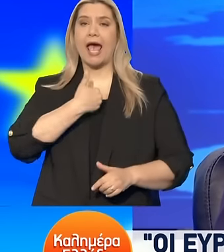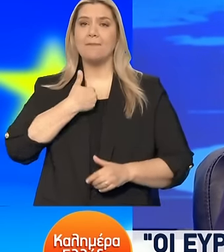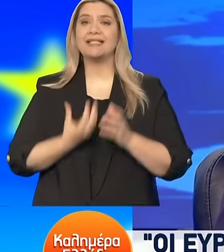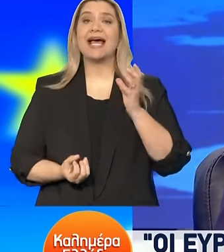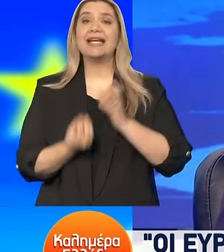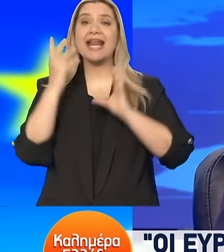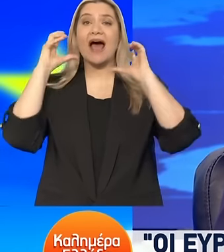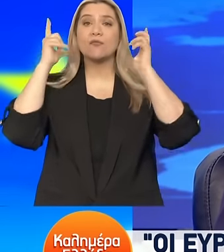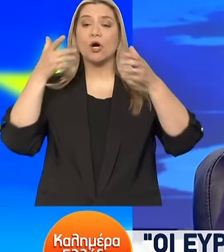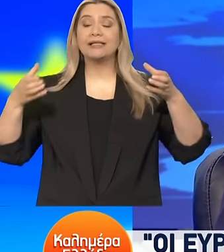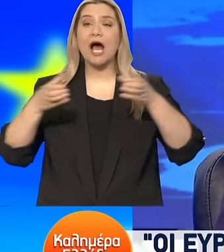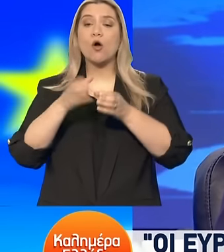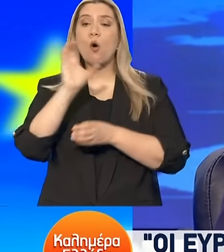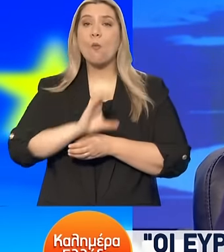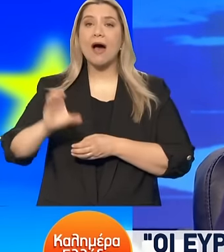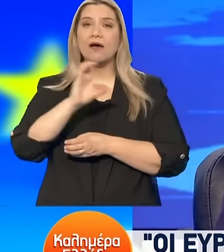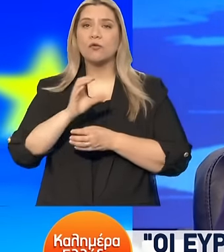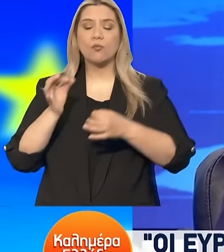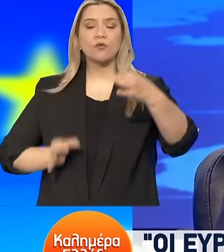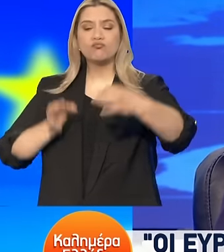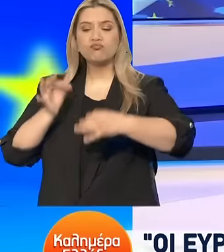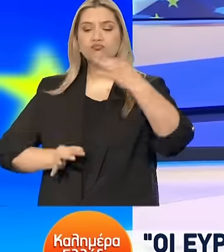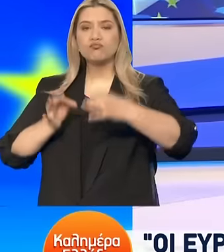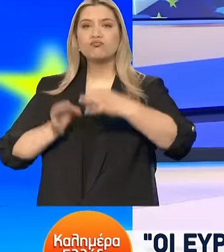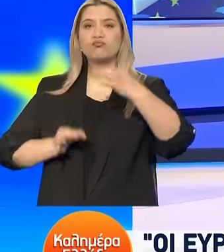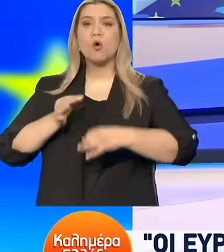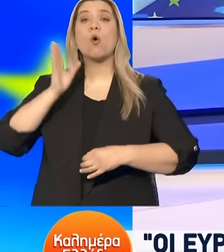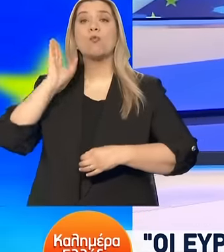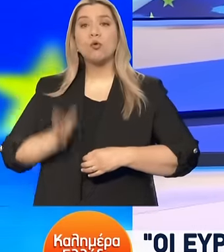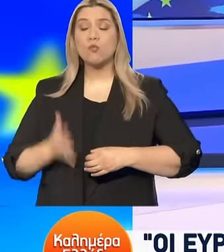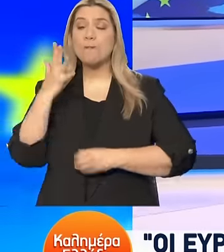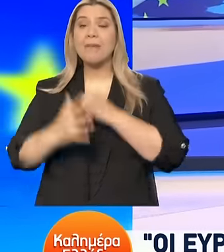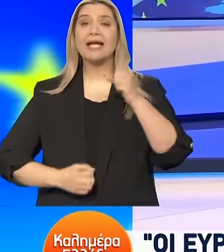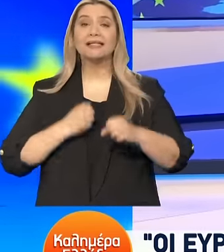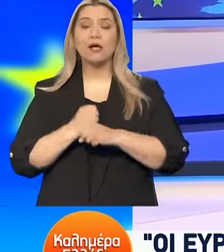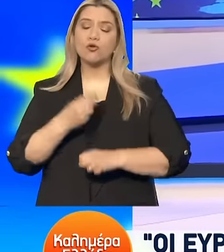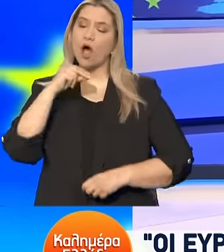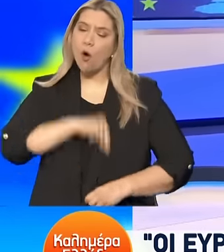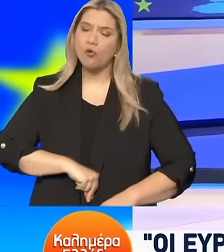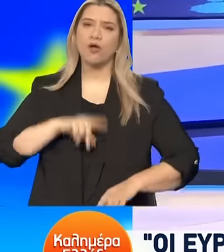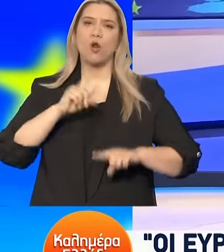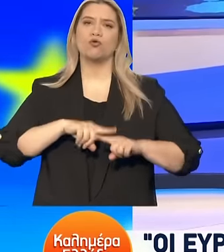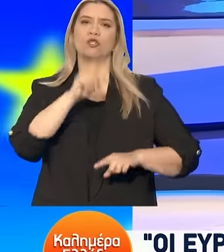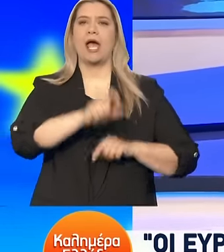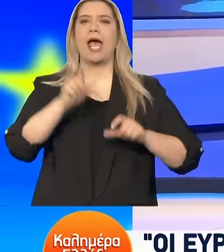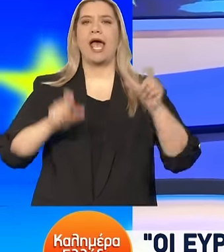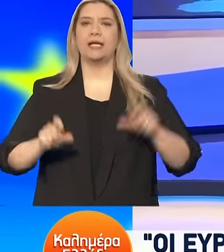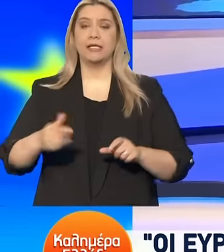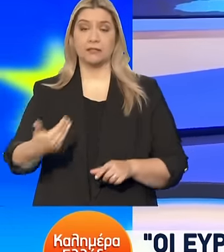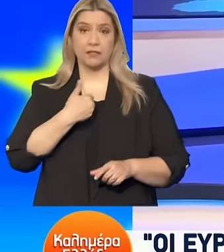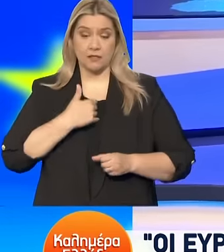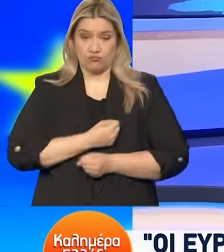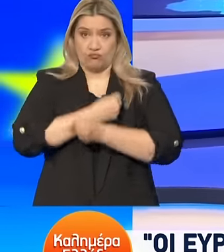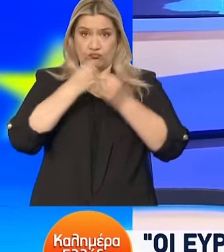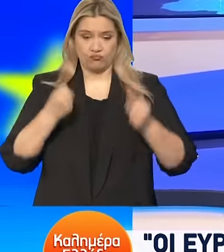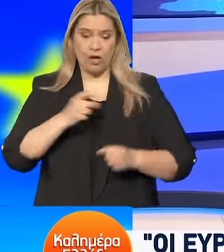αποδείξει ότι μπορούμε να διαπραγματευτούμε στην Ευρώπη προς όφελος των Ελλήνων τα τελευταία πέντε χρόνια. Και όσο πιο δυνατοί είμαστε, τόσο μεγαλύτερα διαπραγματευστικά